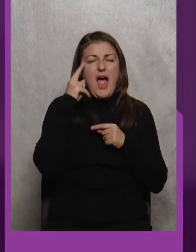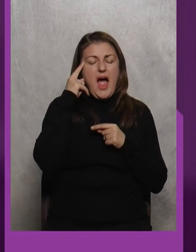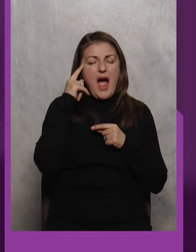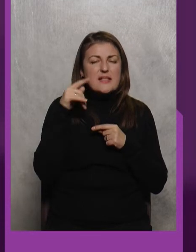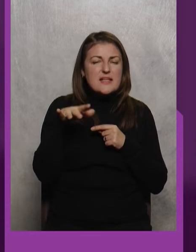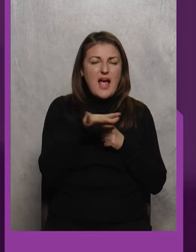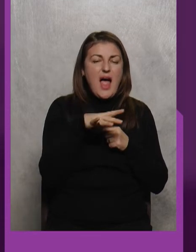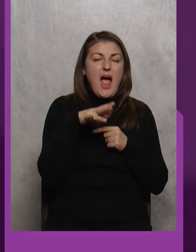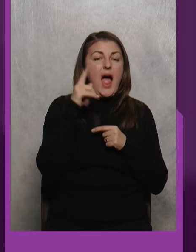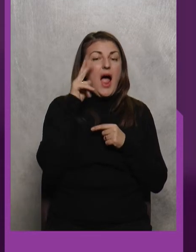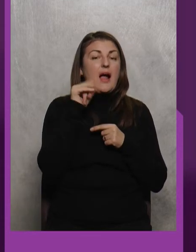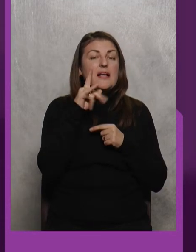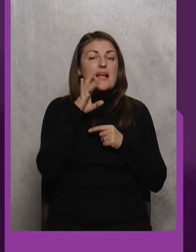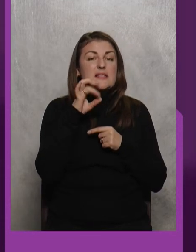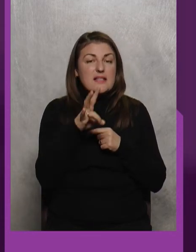країни Казахстан